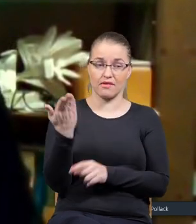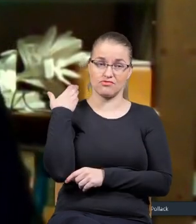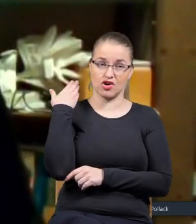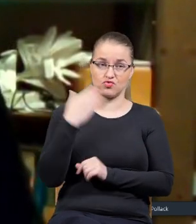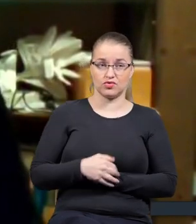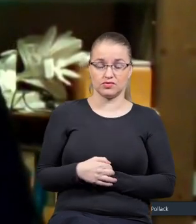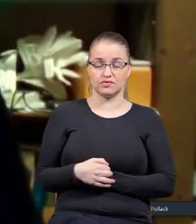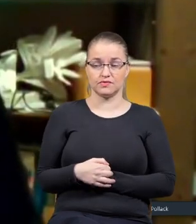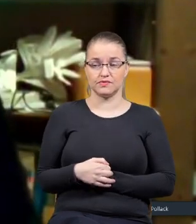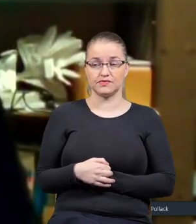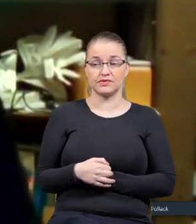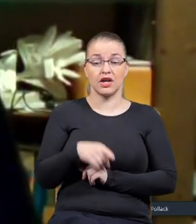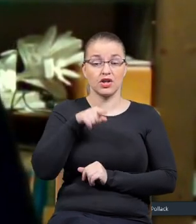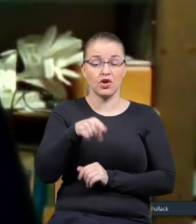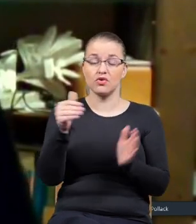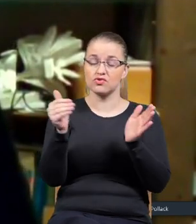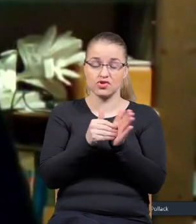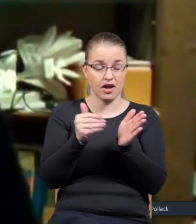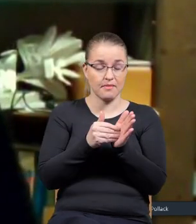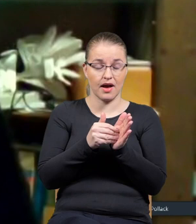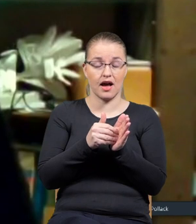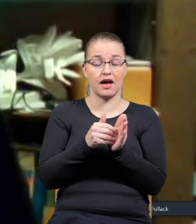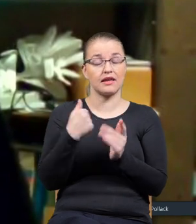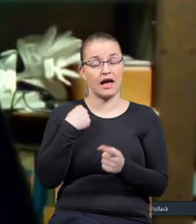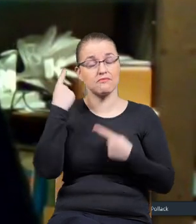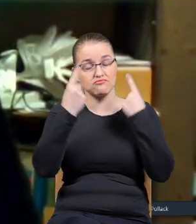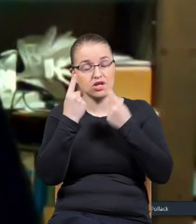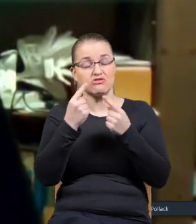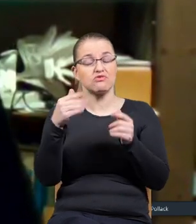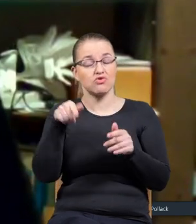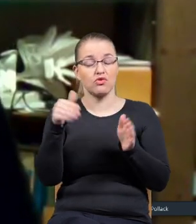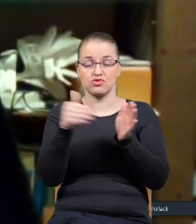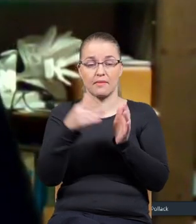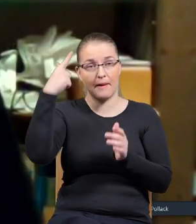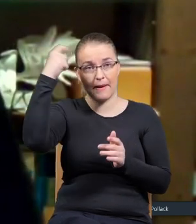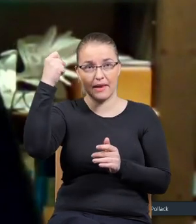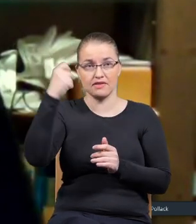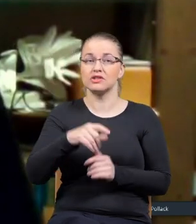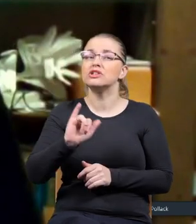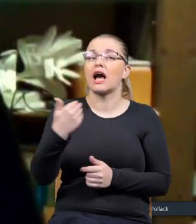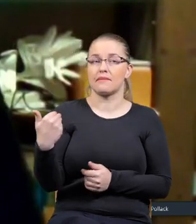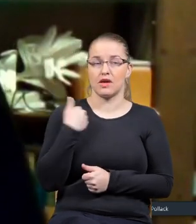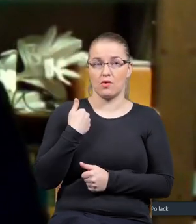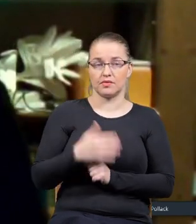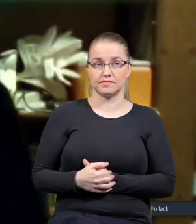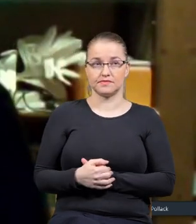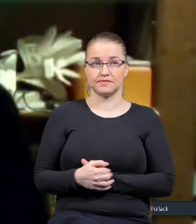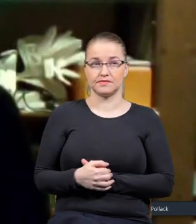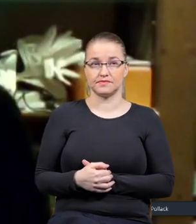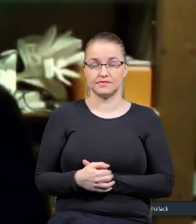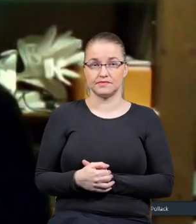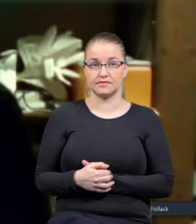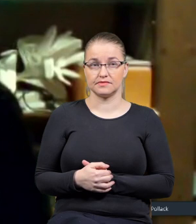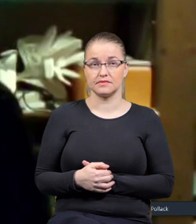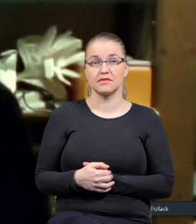oczywiście. I to trzeba moim zdaniem właśnie pamiętać, jak to było. I to